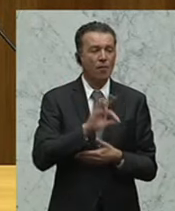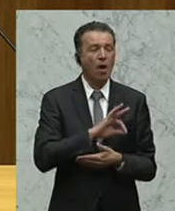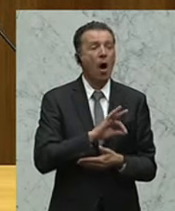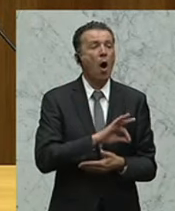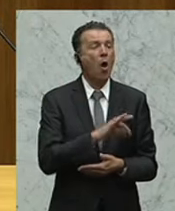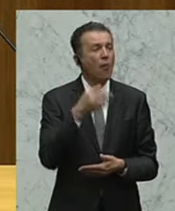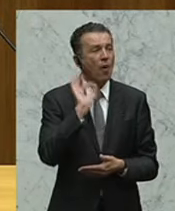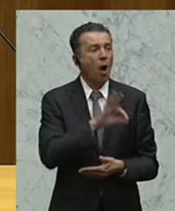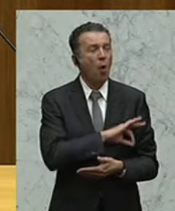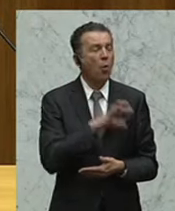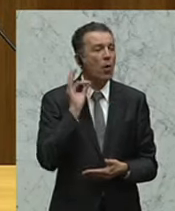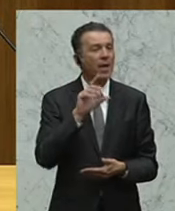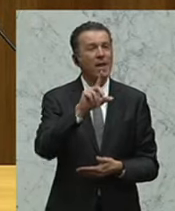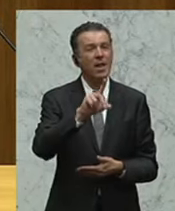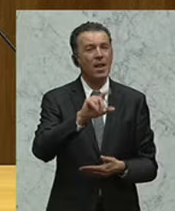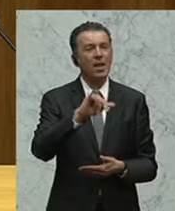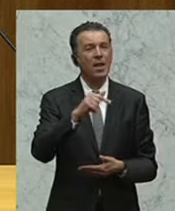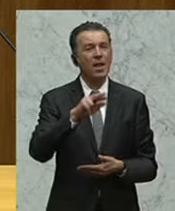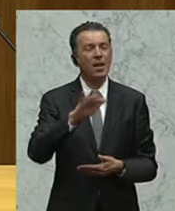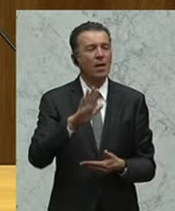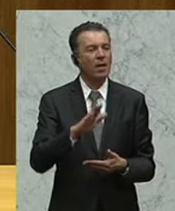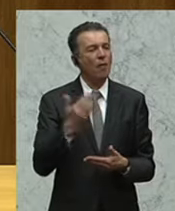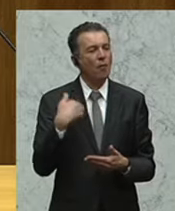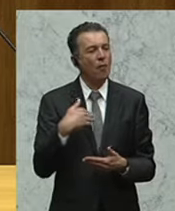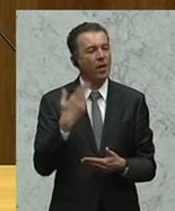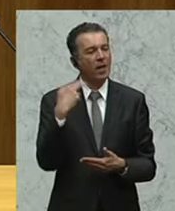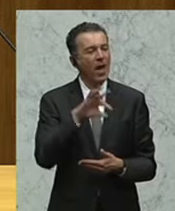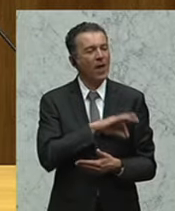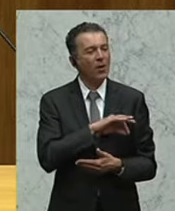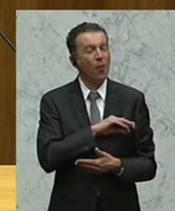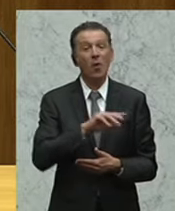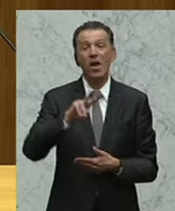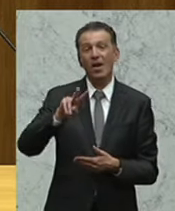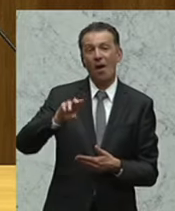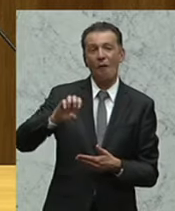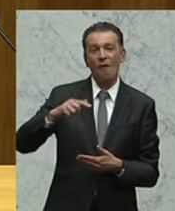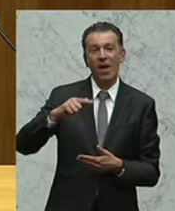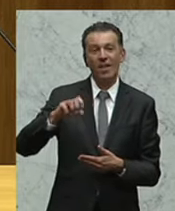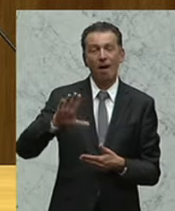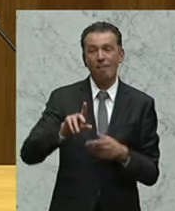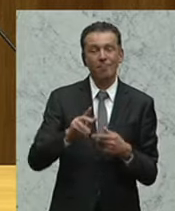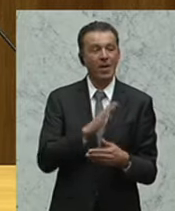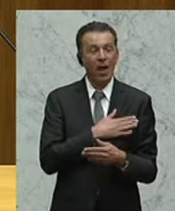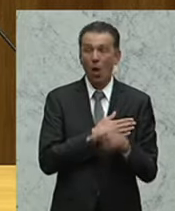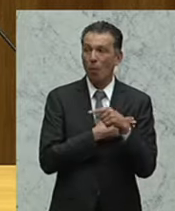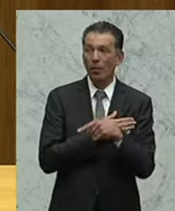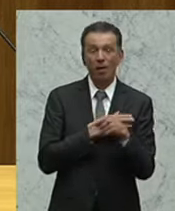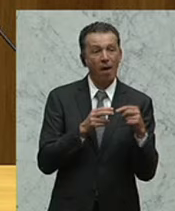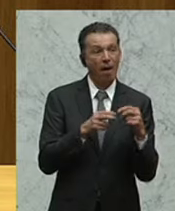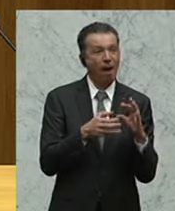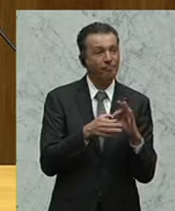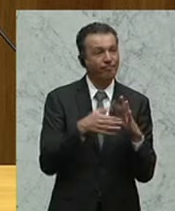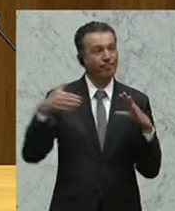Dietrich, Sie haben zuerst den Kollegen Vetter sehr gelobt, der Ihnen abtrünnig geworden ist. Aber der war auch in diesen